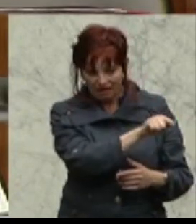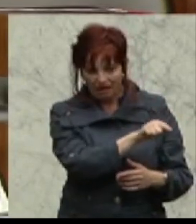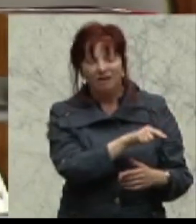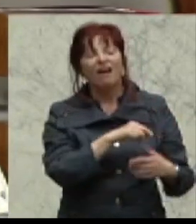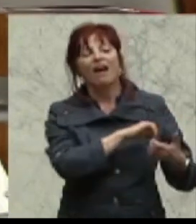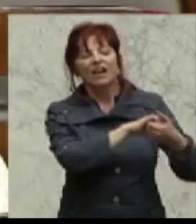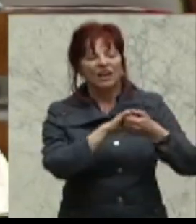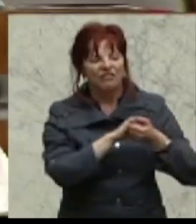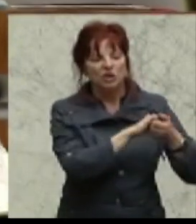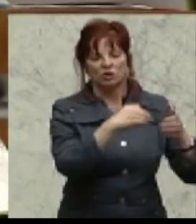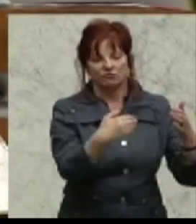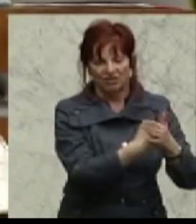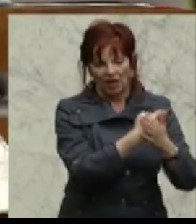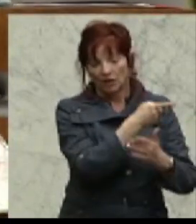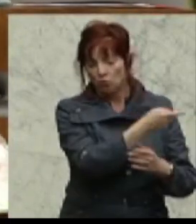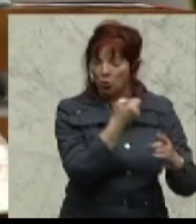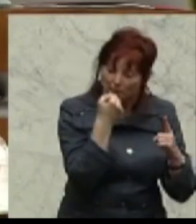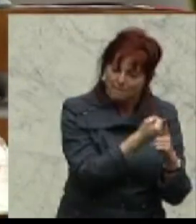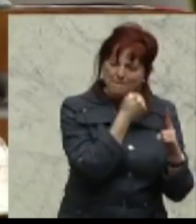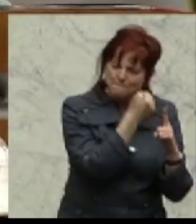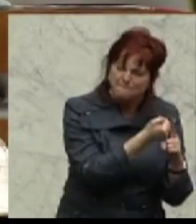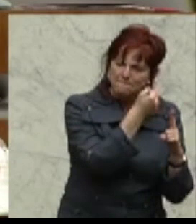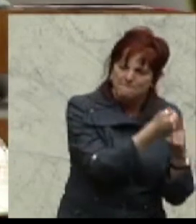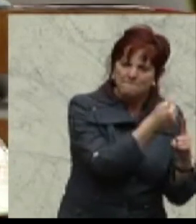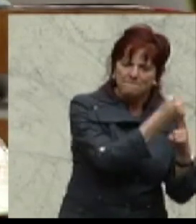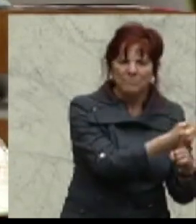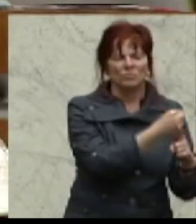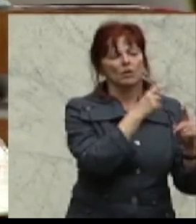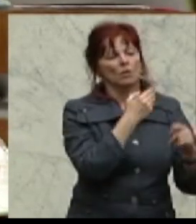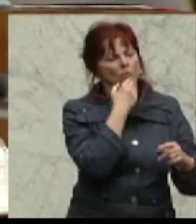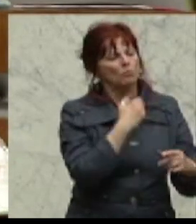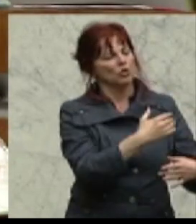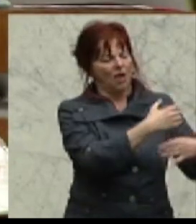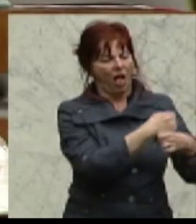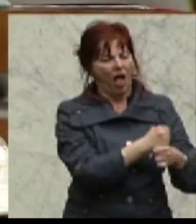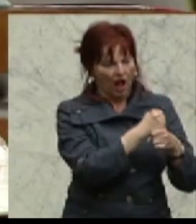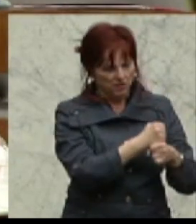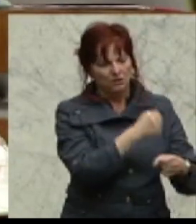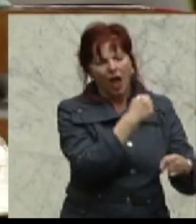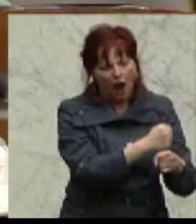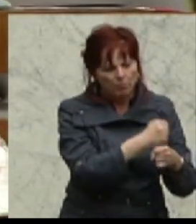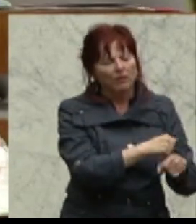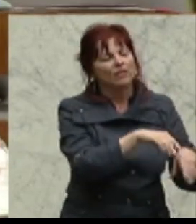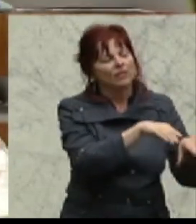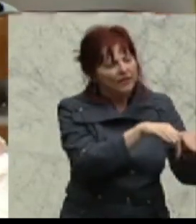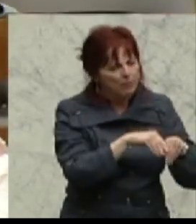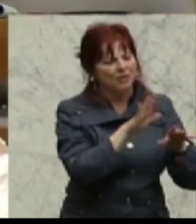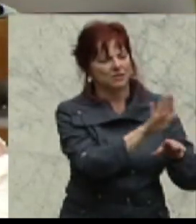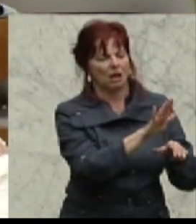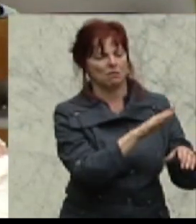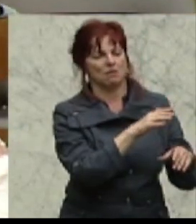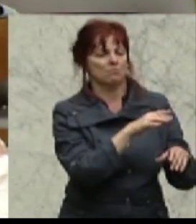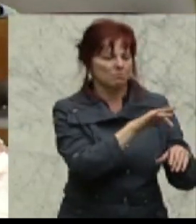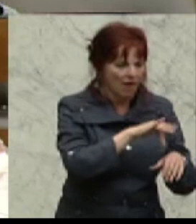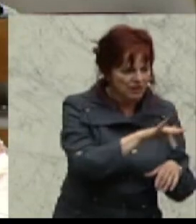wirklich bemüht, um die Erhaltung oder um die Auseinandersetzung mit den Arbeitnehmern, um neue oder Arbeitsplätze